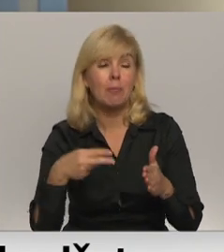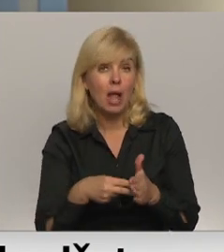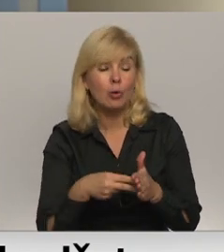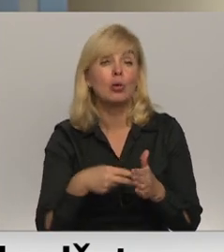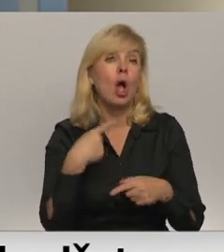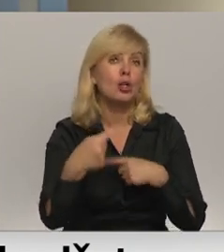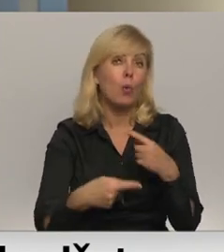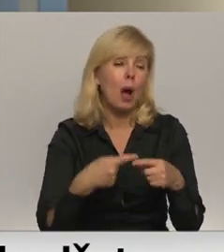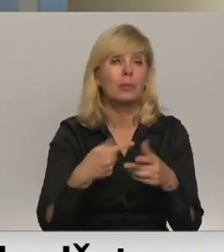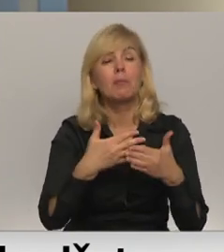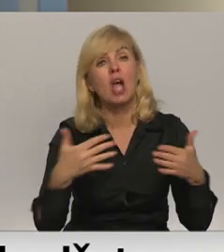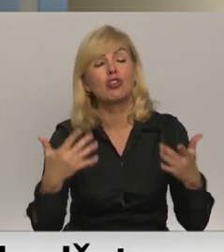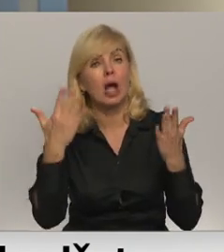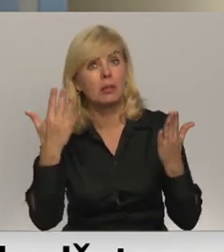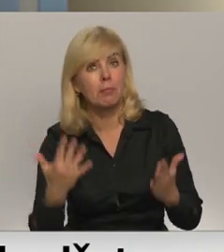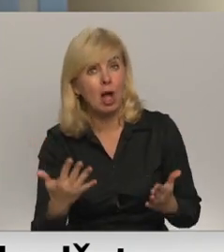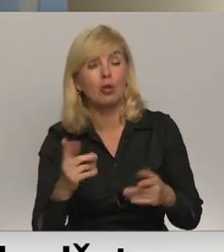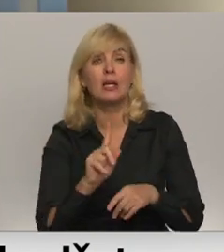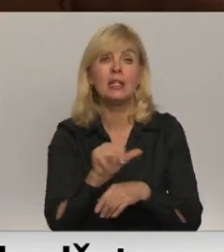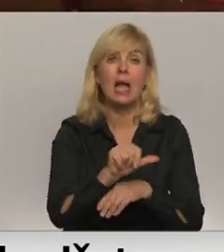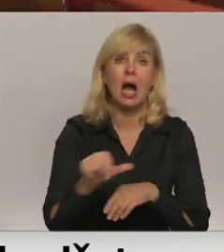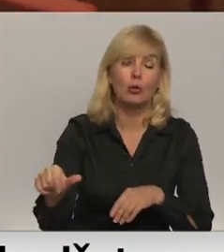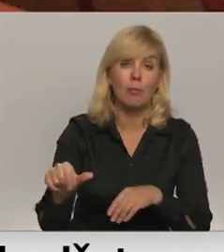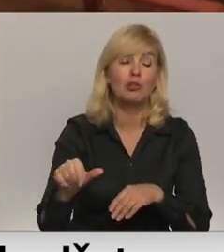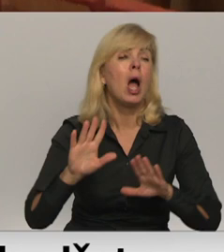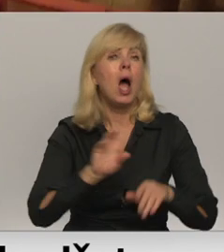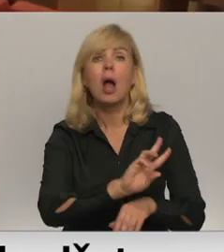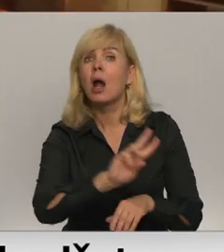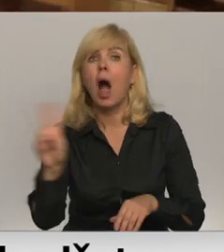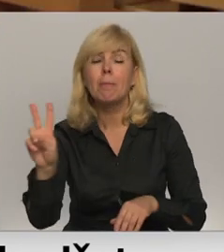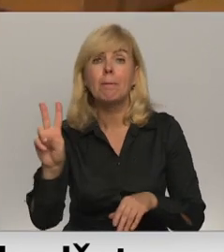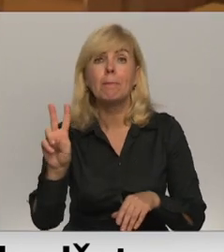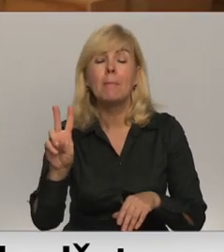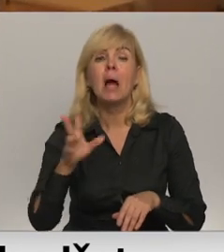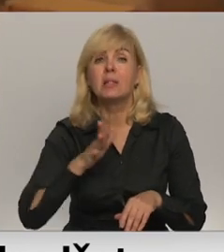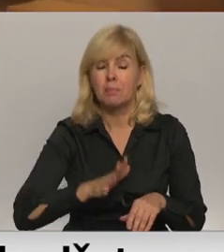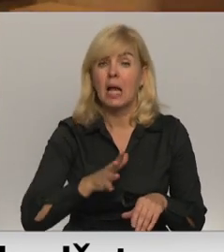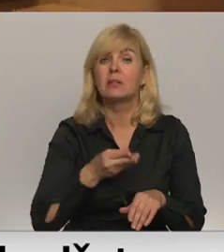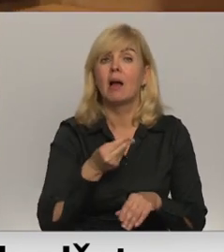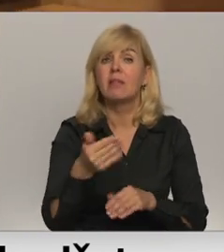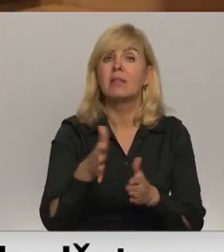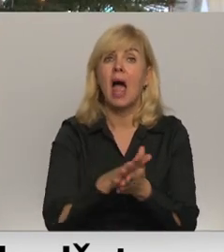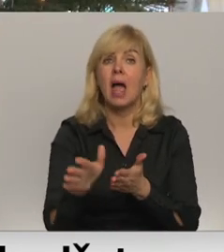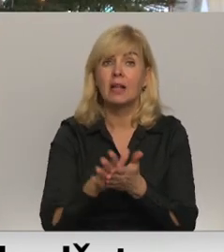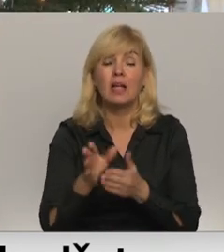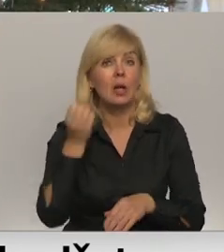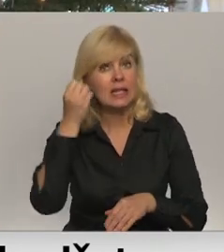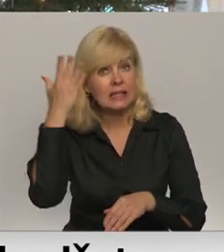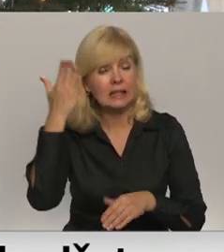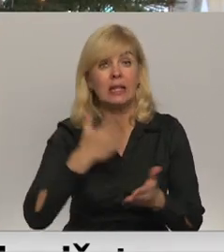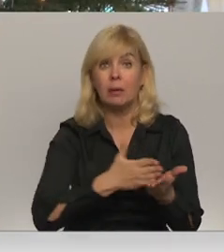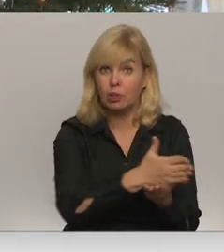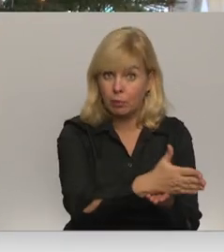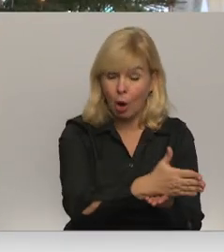jo jau projām dažādi pasākumi ir ierobežoti. Bet kam tad nāksies tērēt vairāk? Izlītības bloks